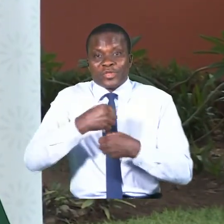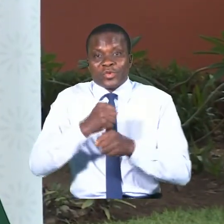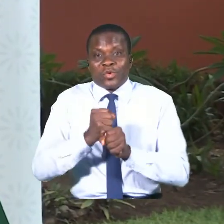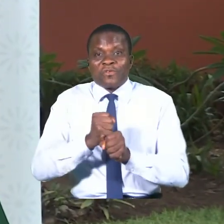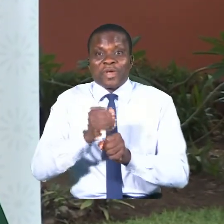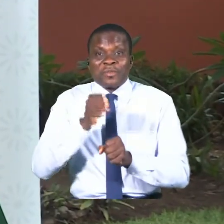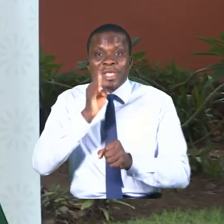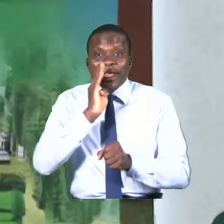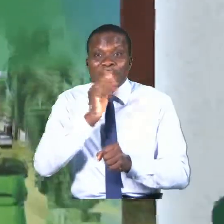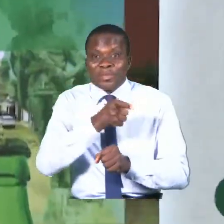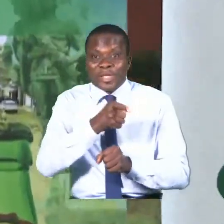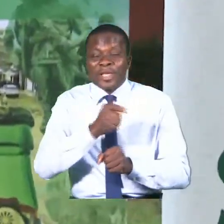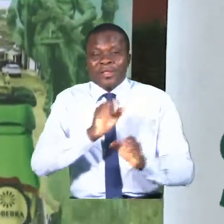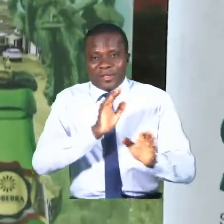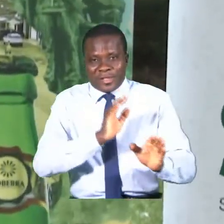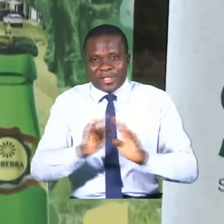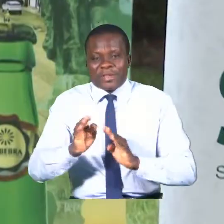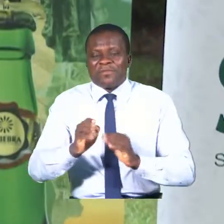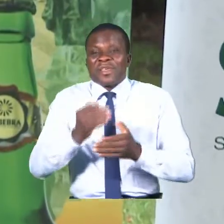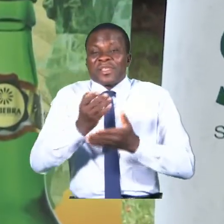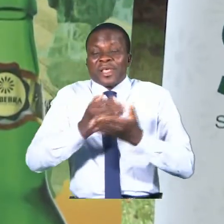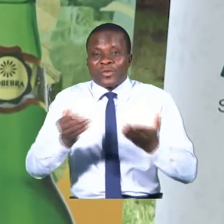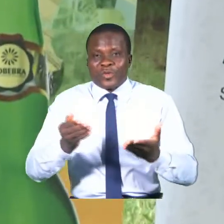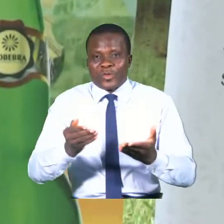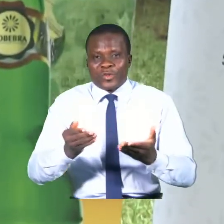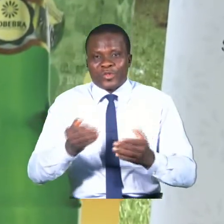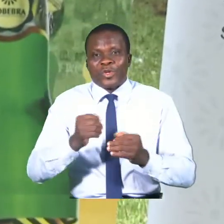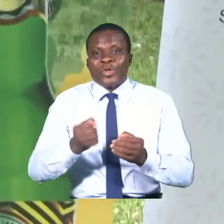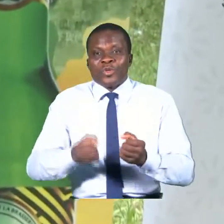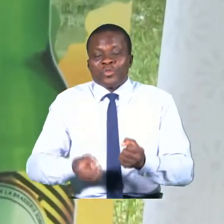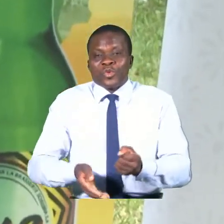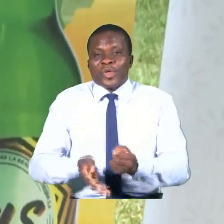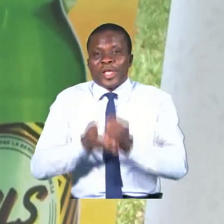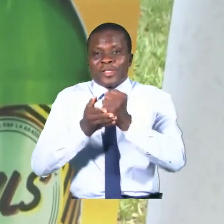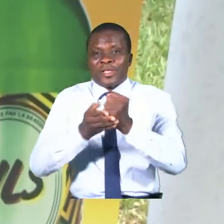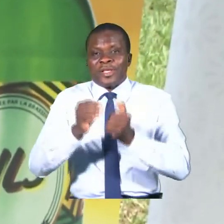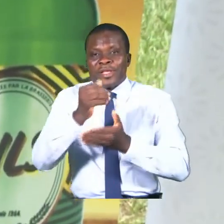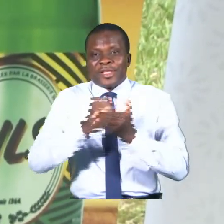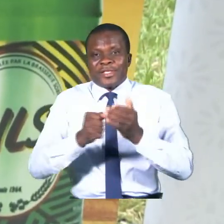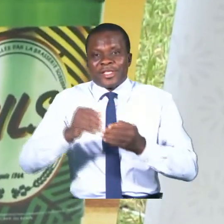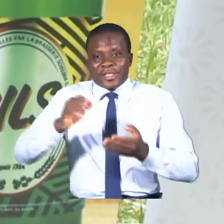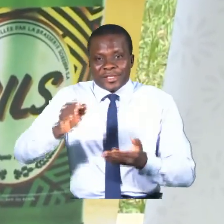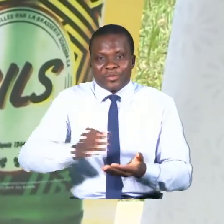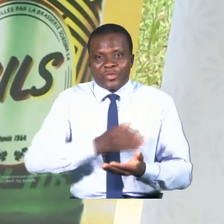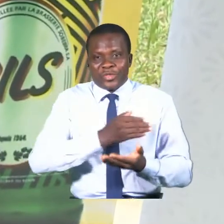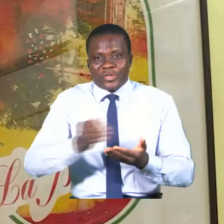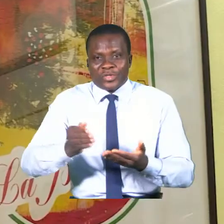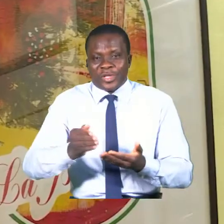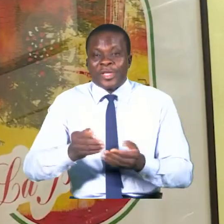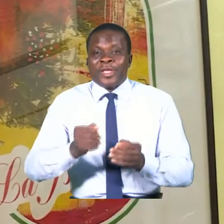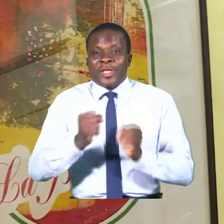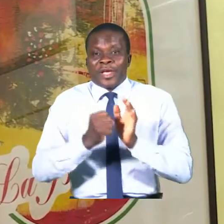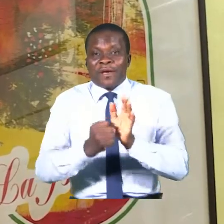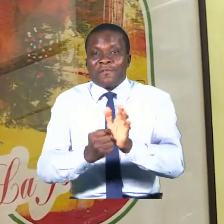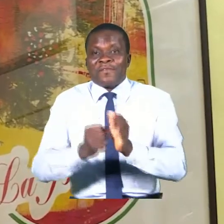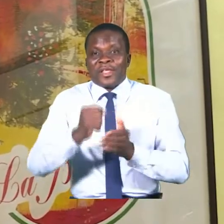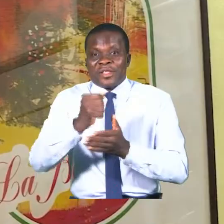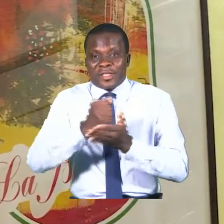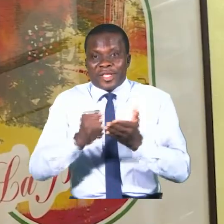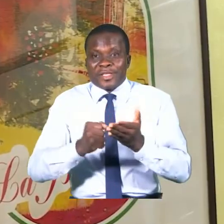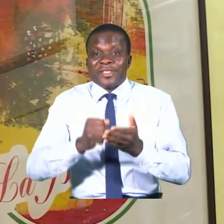Sobébra, qui fait une métamorphose de sponsor d'artistes musiciens en mécène d'artistes